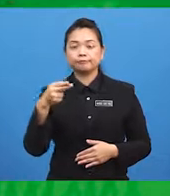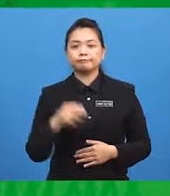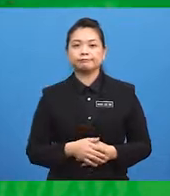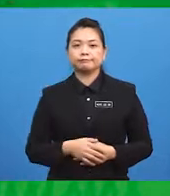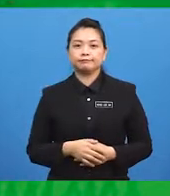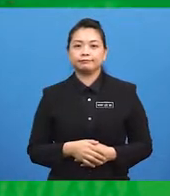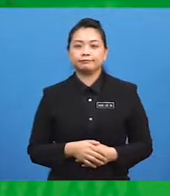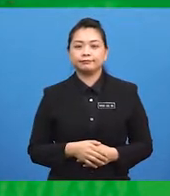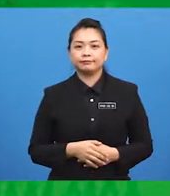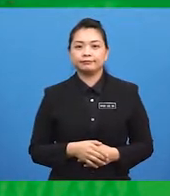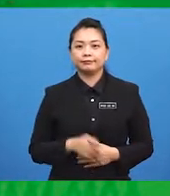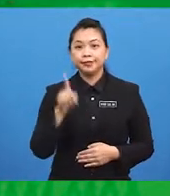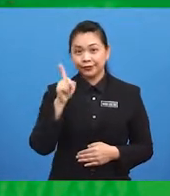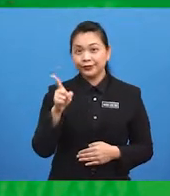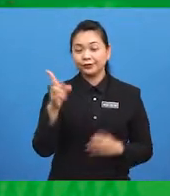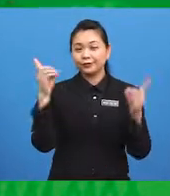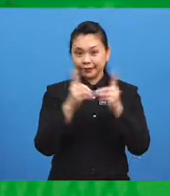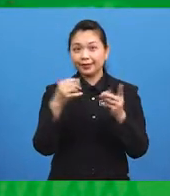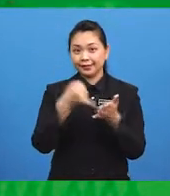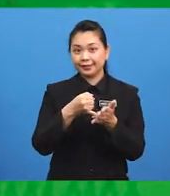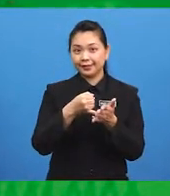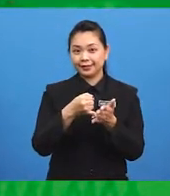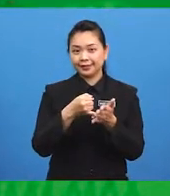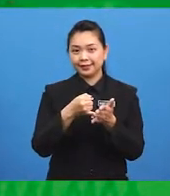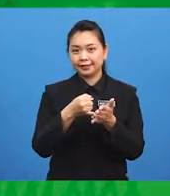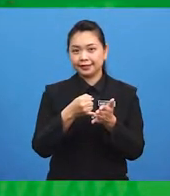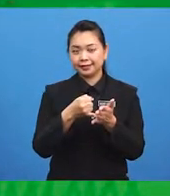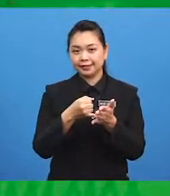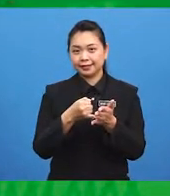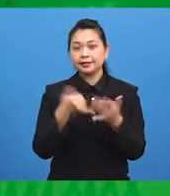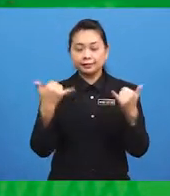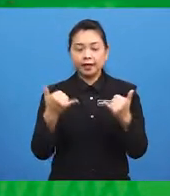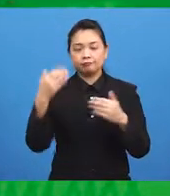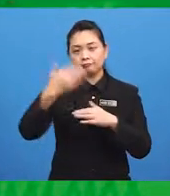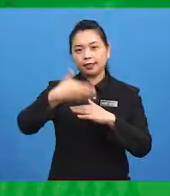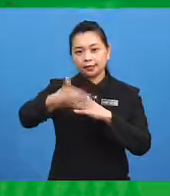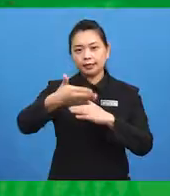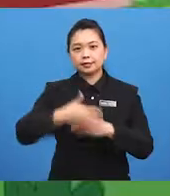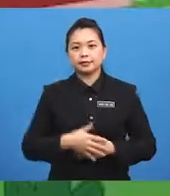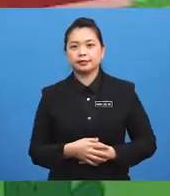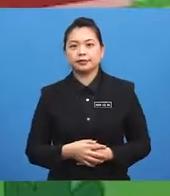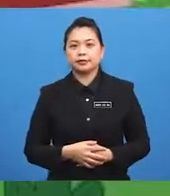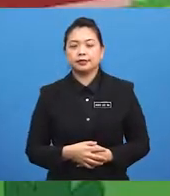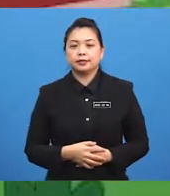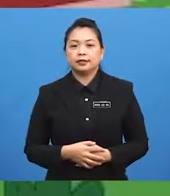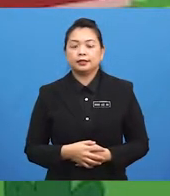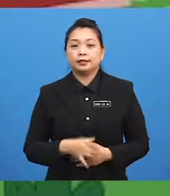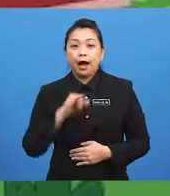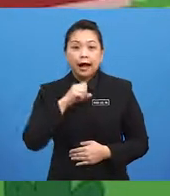Yay! You found it. You found it. Let me go next. Okay.